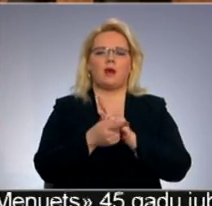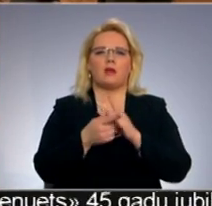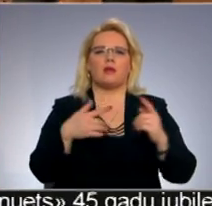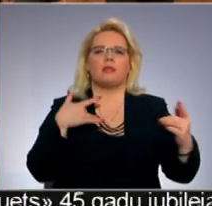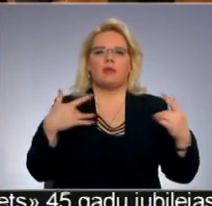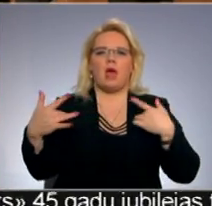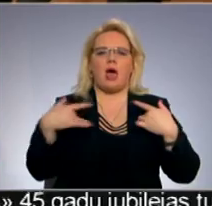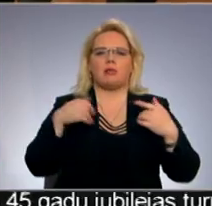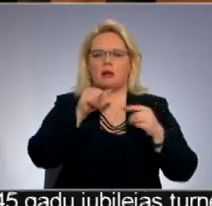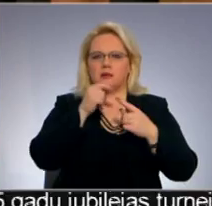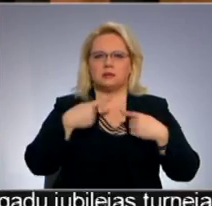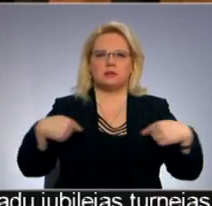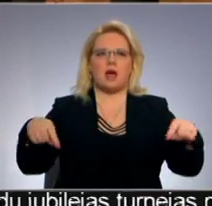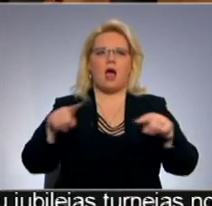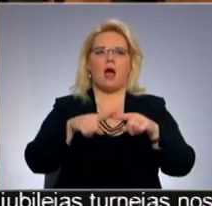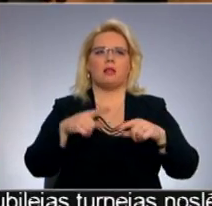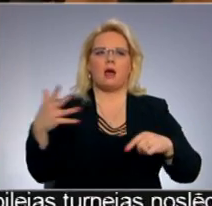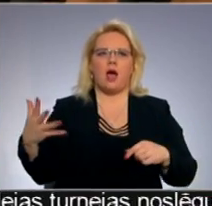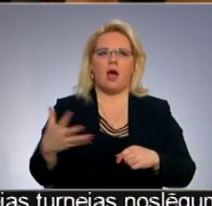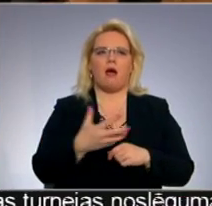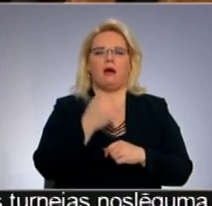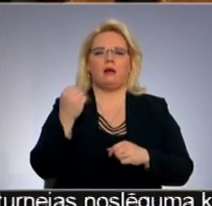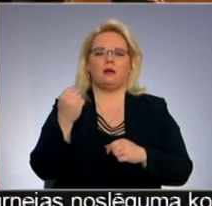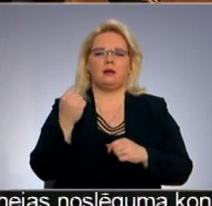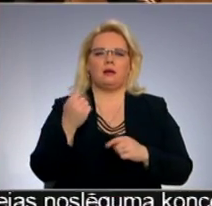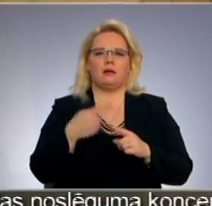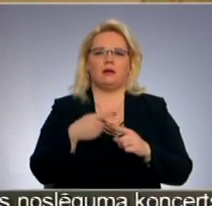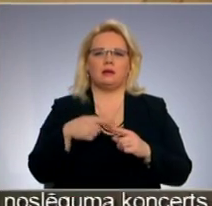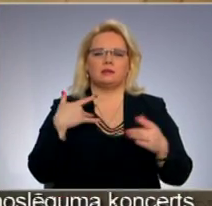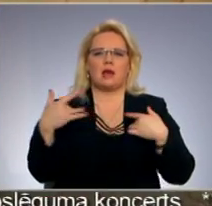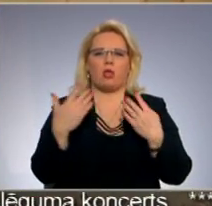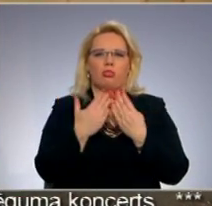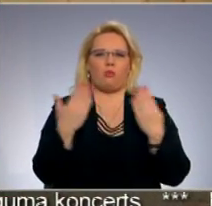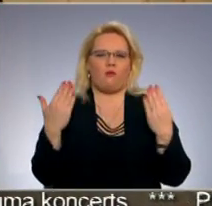salē ar grozāmu skatumi.